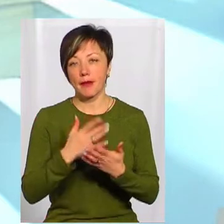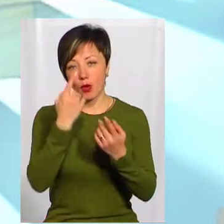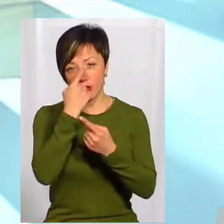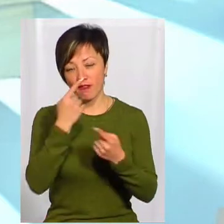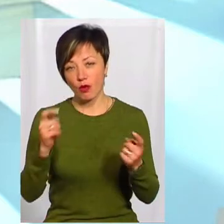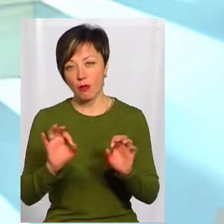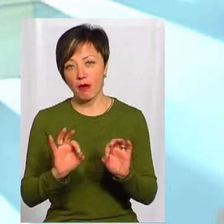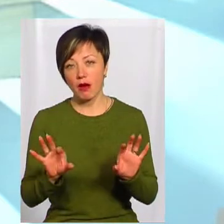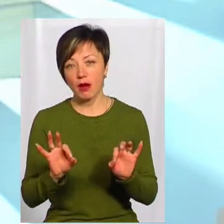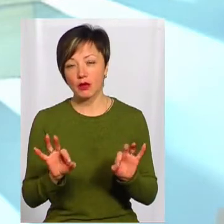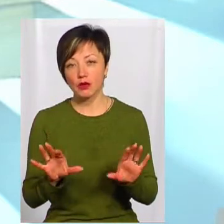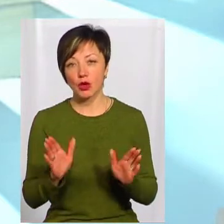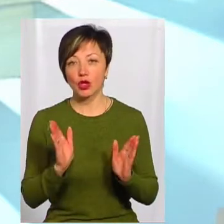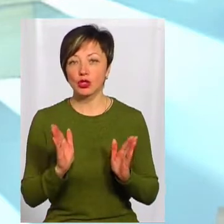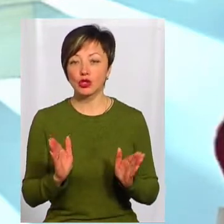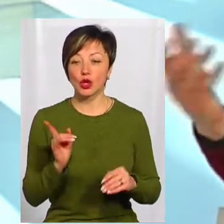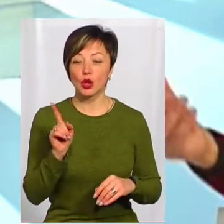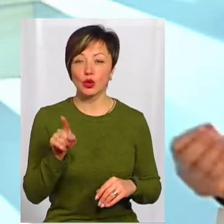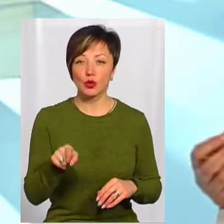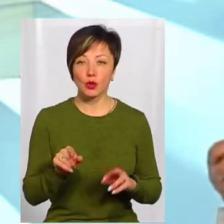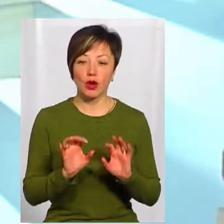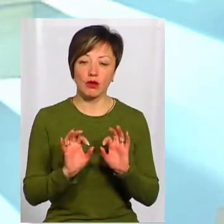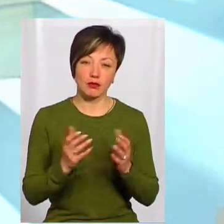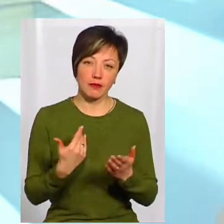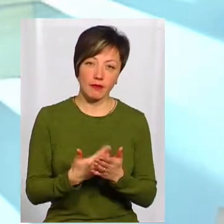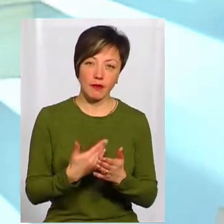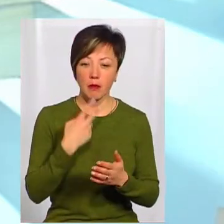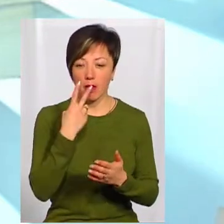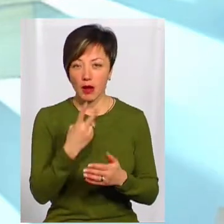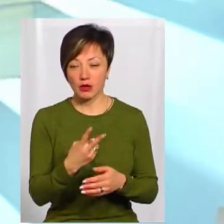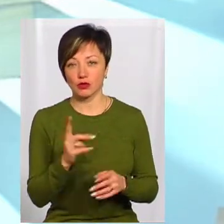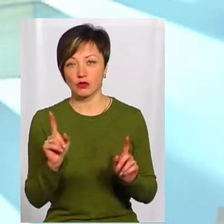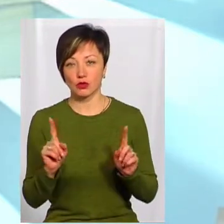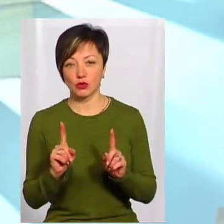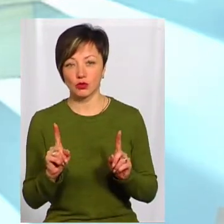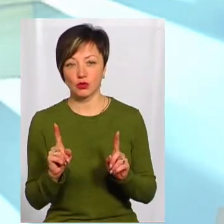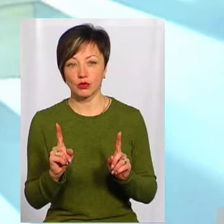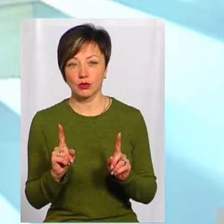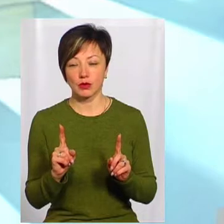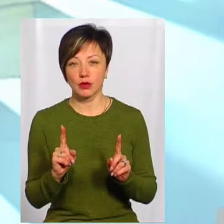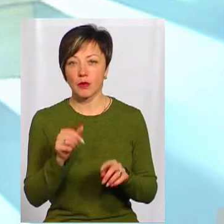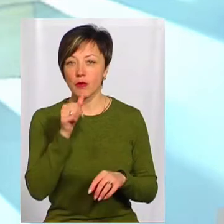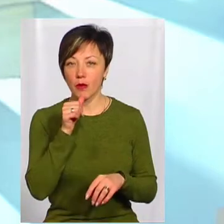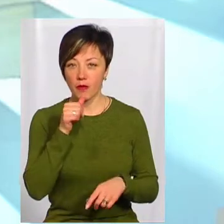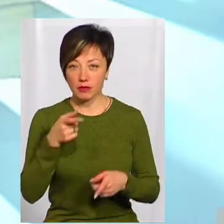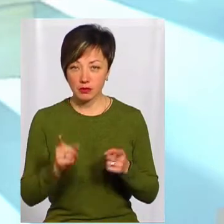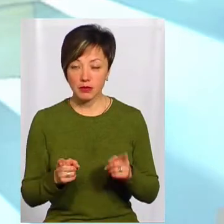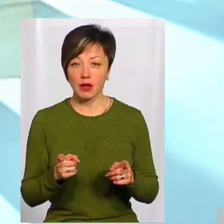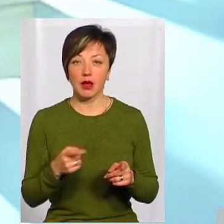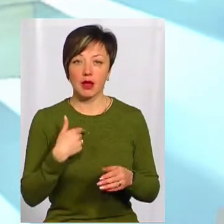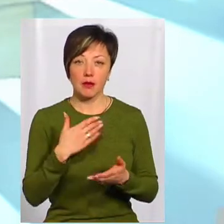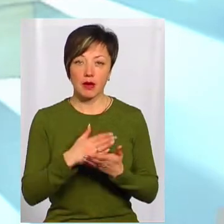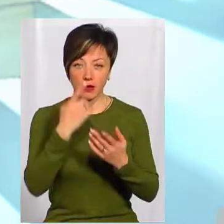скажімо, не лише ту, як я розповідаю, що бачив очима, що має це в руками, а я маю ту